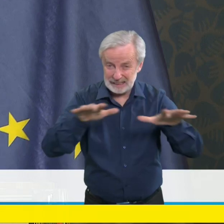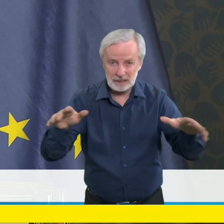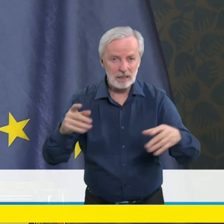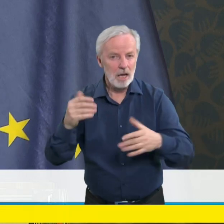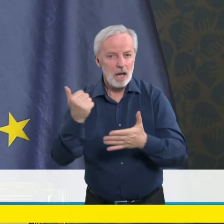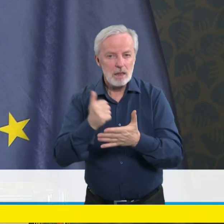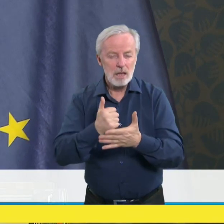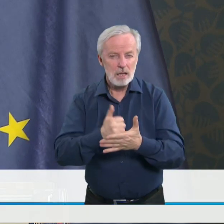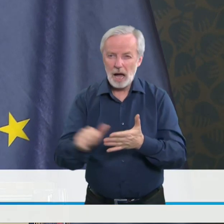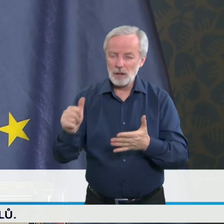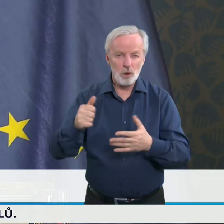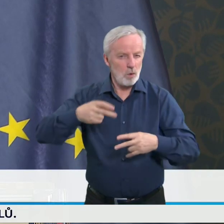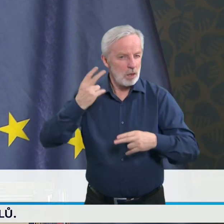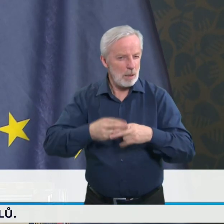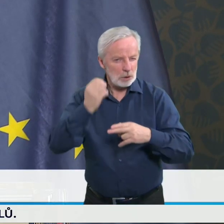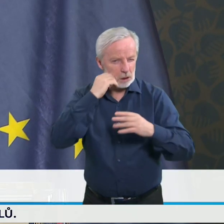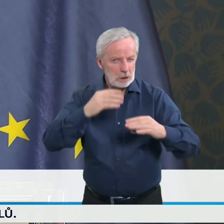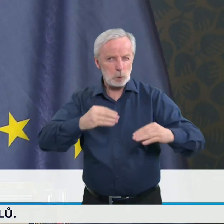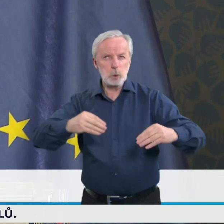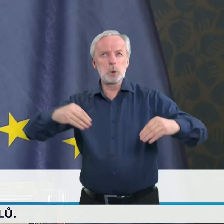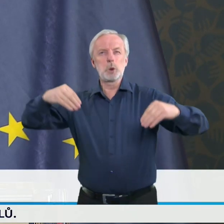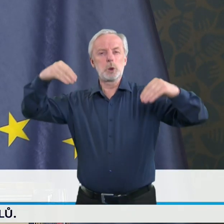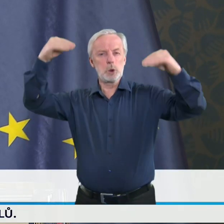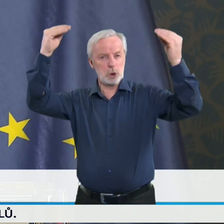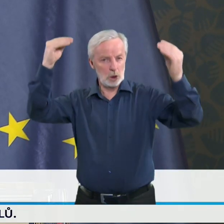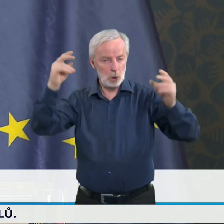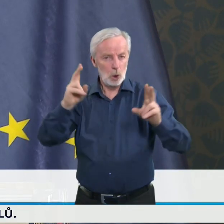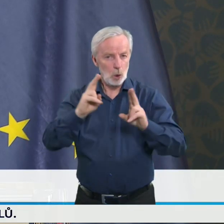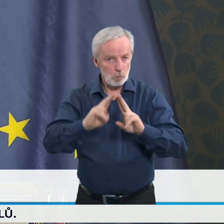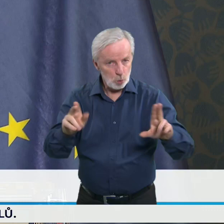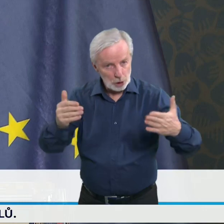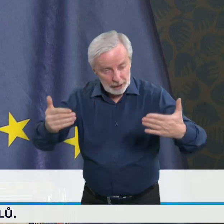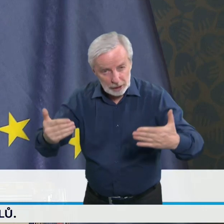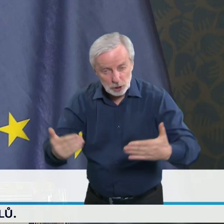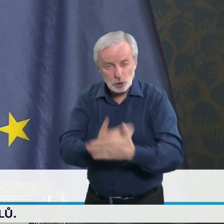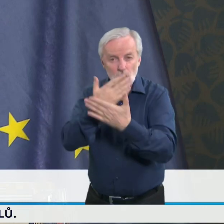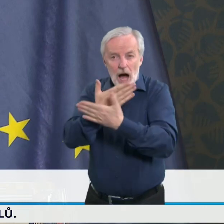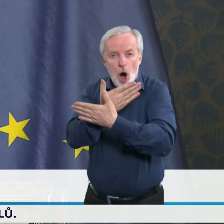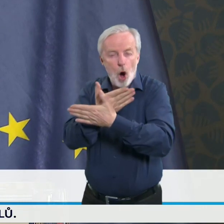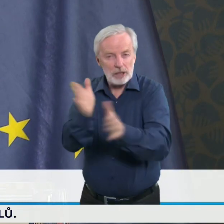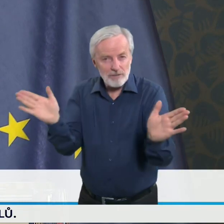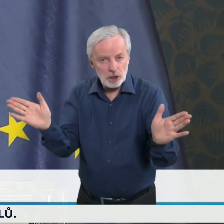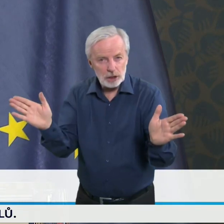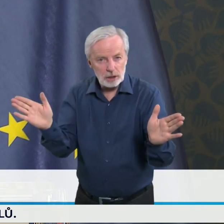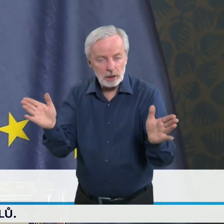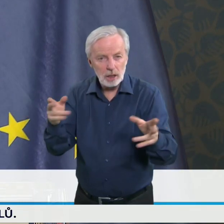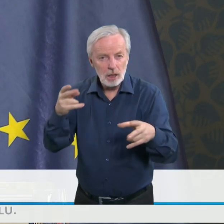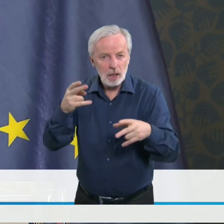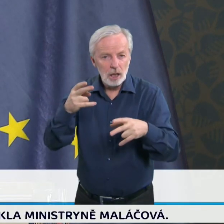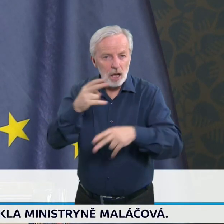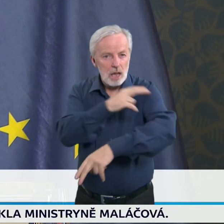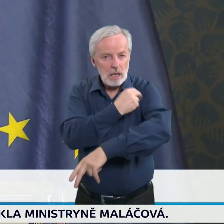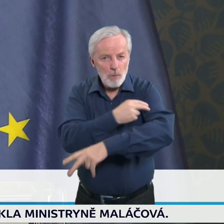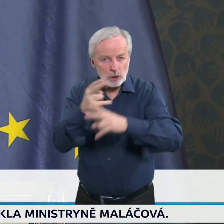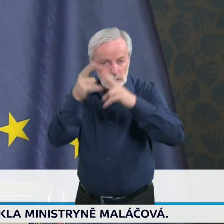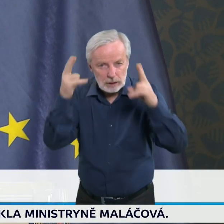potřebují hospitalizaci. Budete schopni aktivovat nějakým způsobem nějakou podobnou nemocnici, třeba na jiném místě v